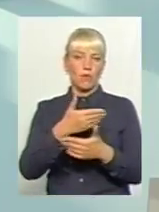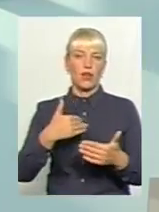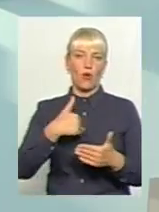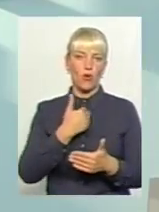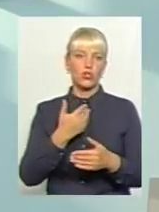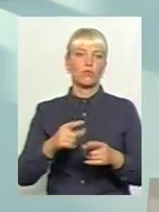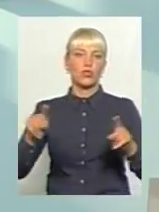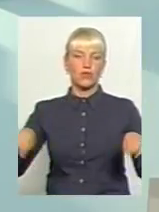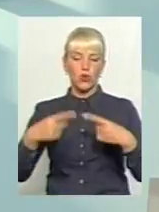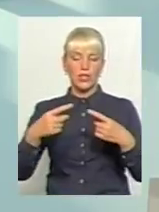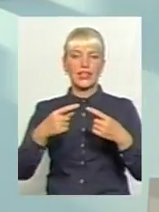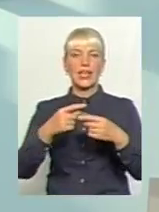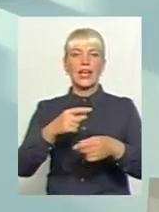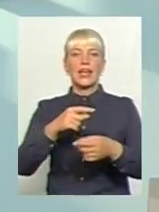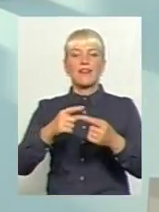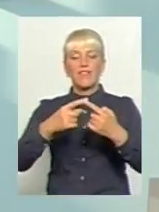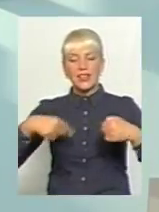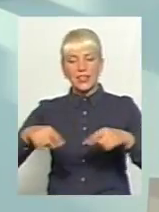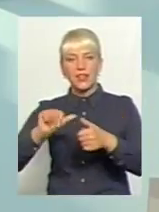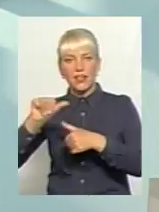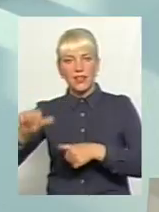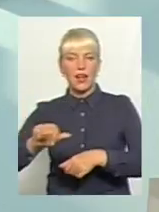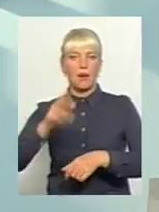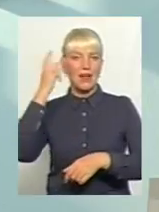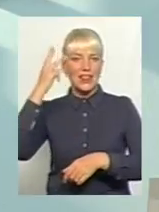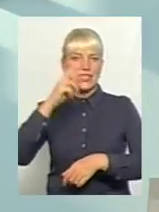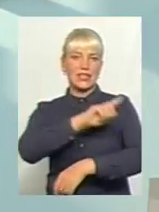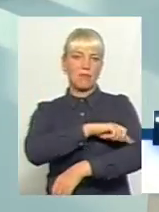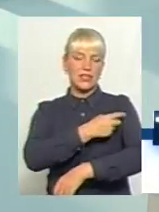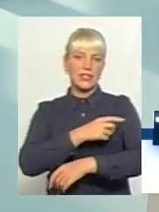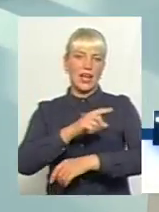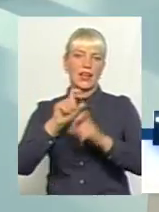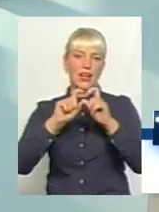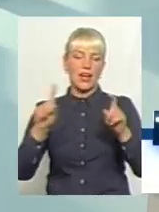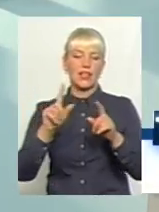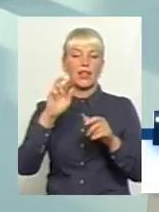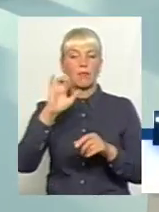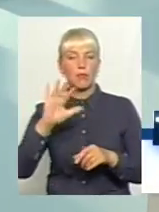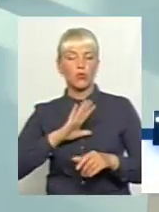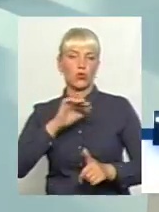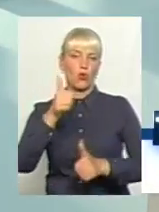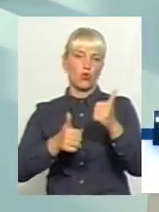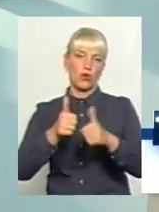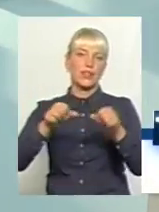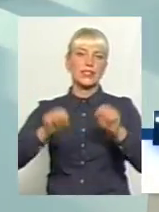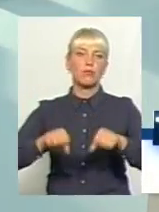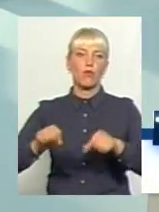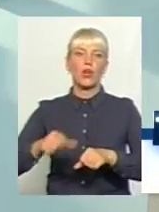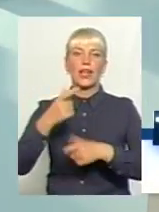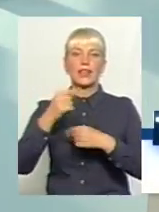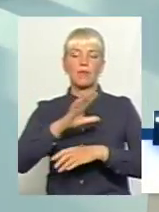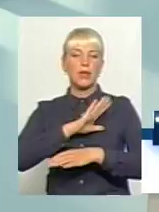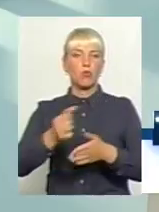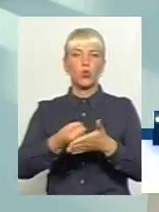створити відділення гемодіалізу Хмельницької міської лікарні, яке би було конкурентно спроможним, де б не було